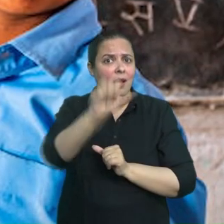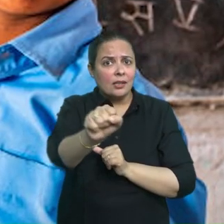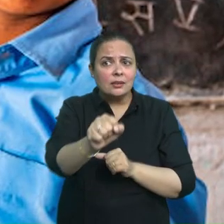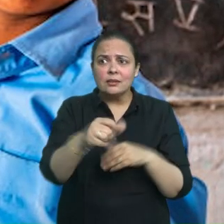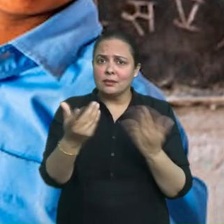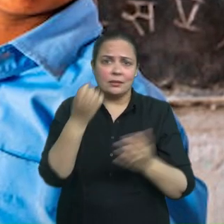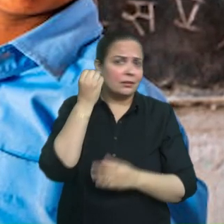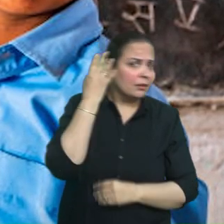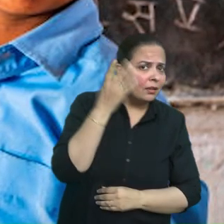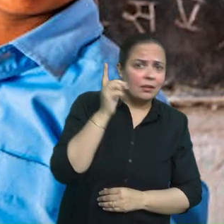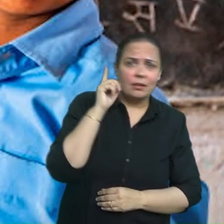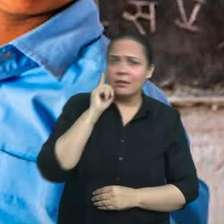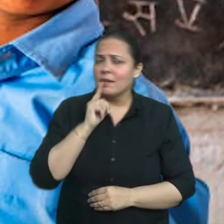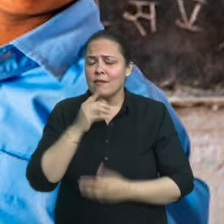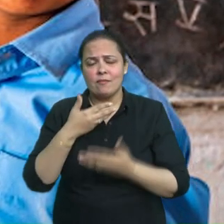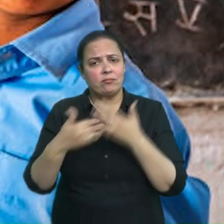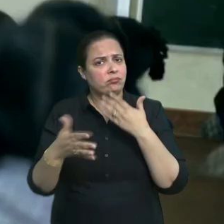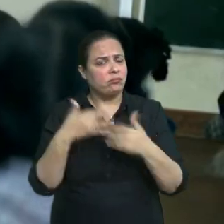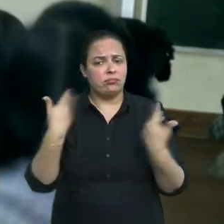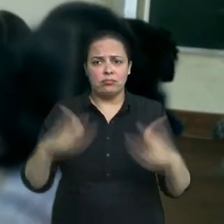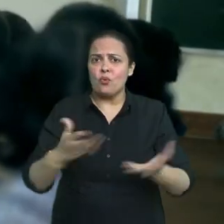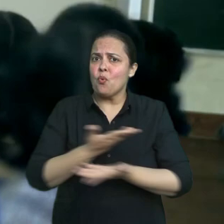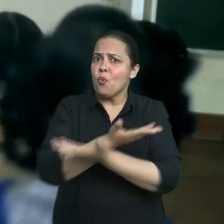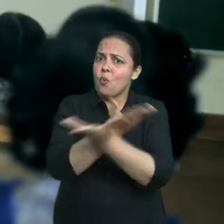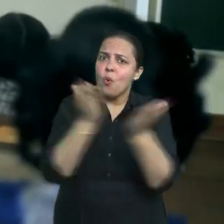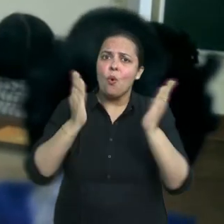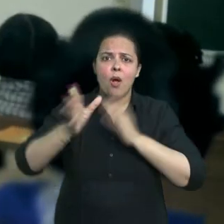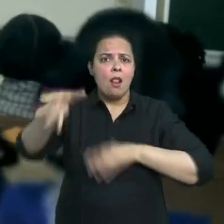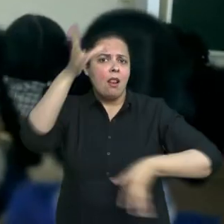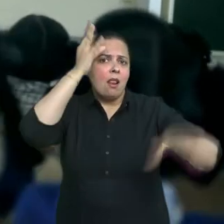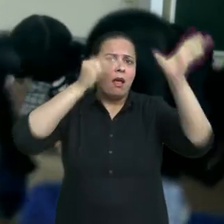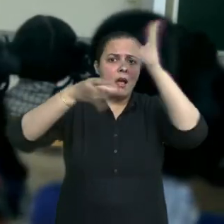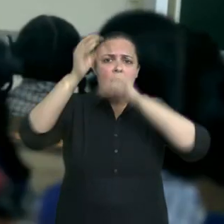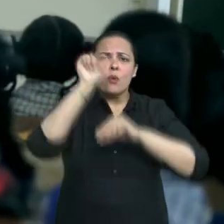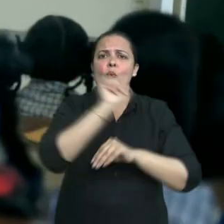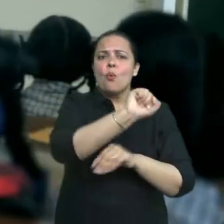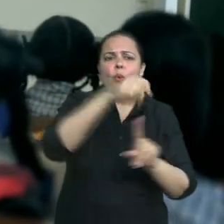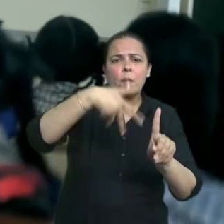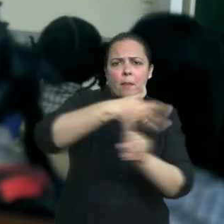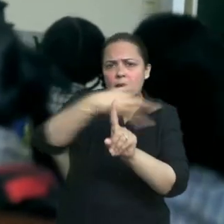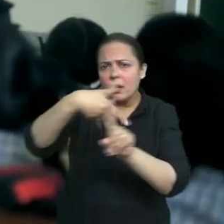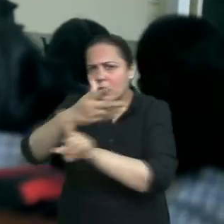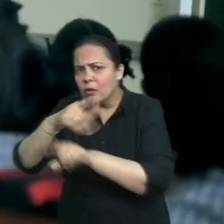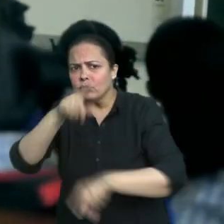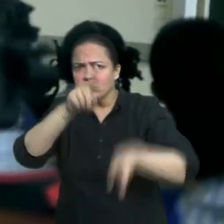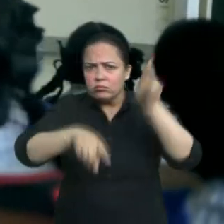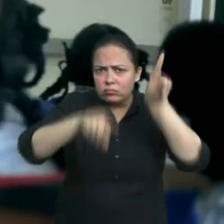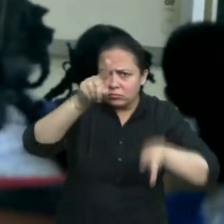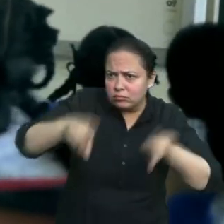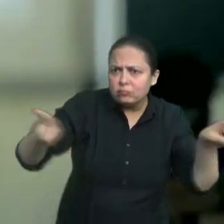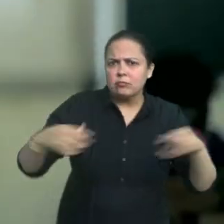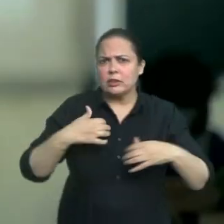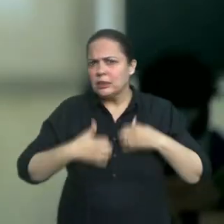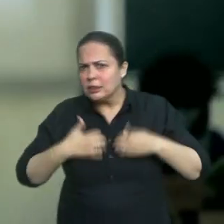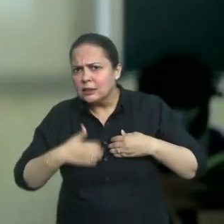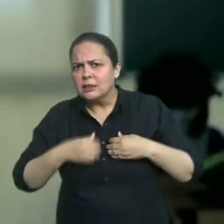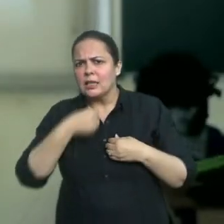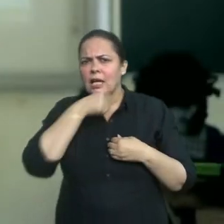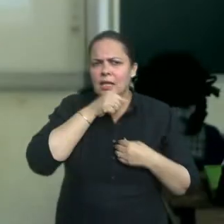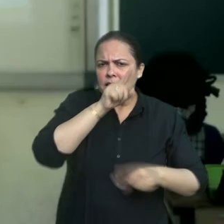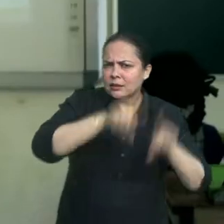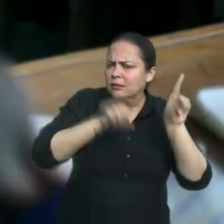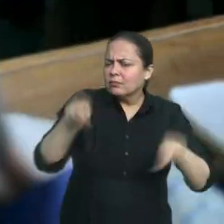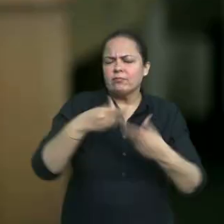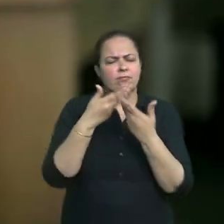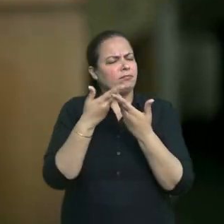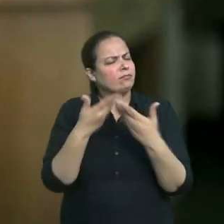और स्वयम की सीखने की गती और ख्षमता के अनुसार सीखना सिखाना और मुल्यांकन और मनन कौशल पर जोर